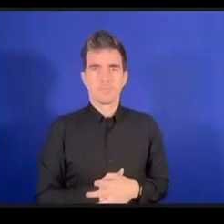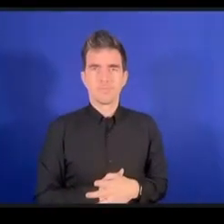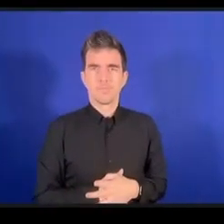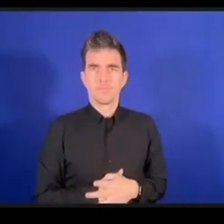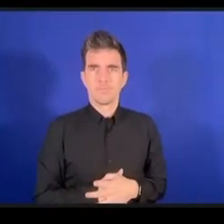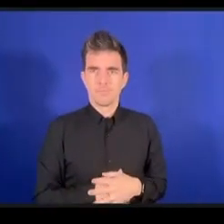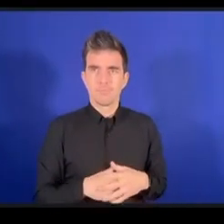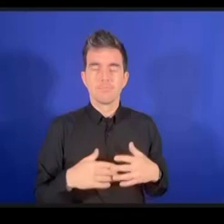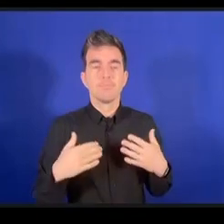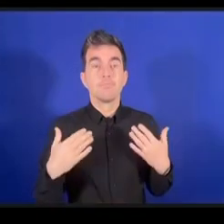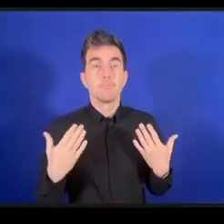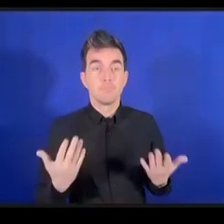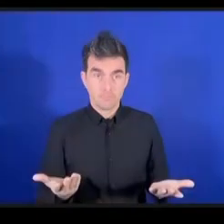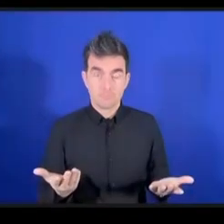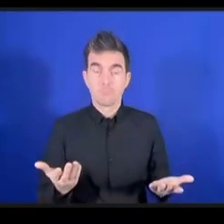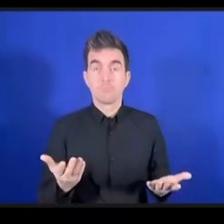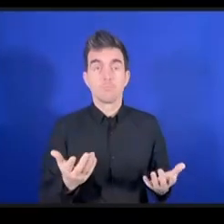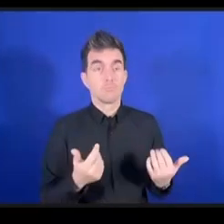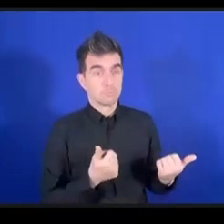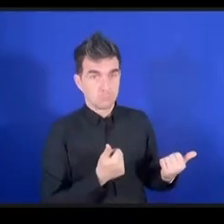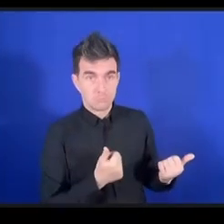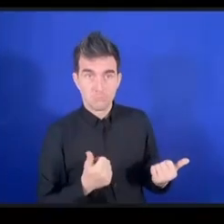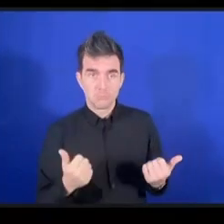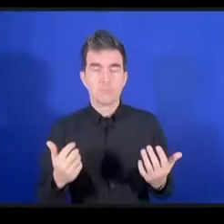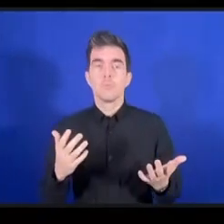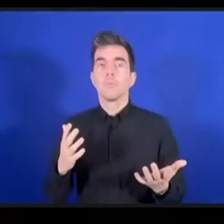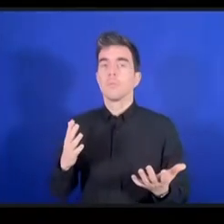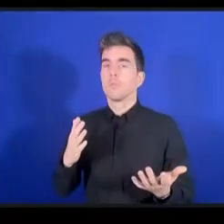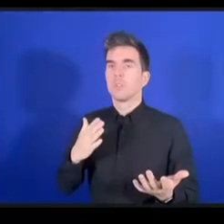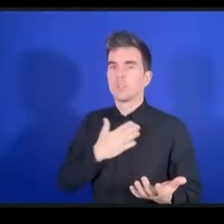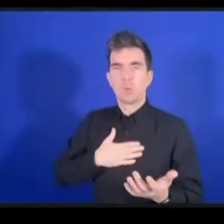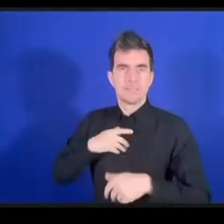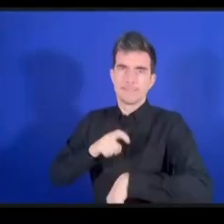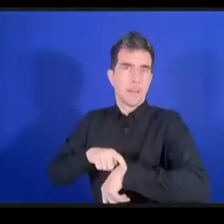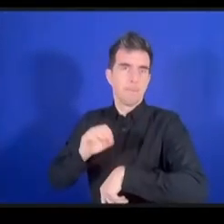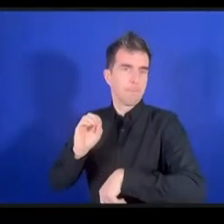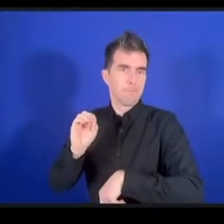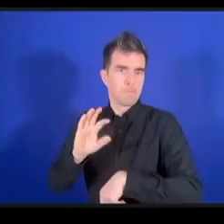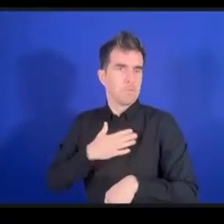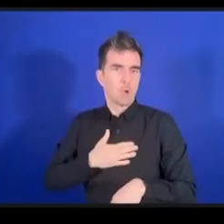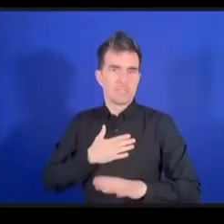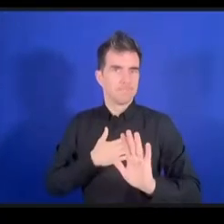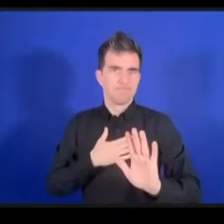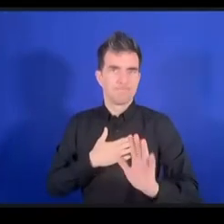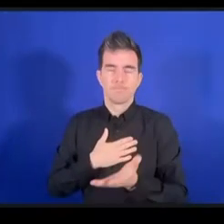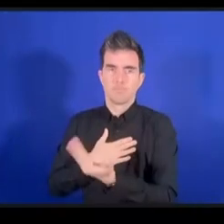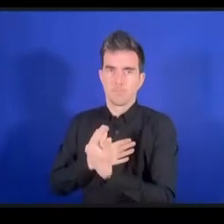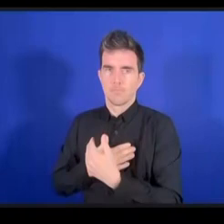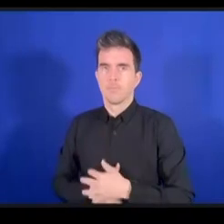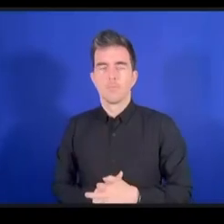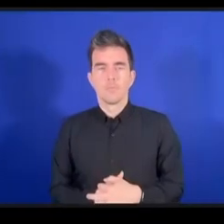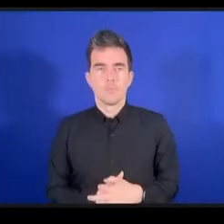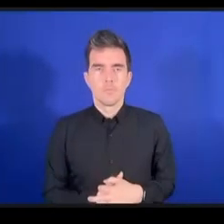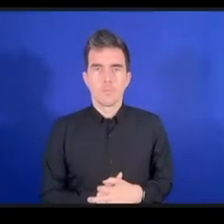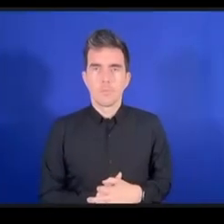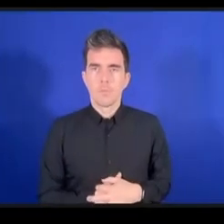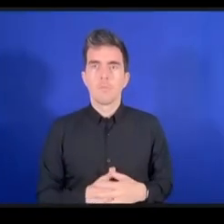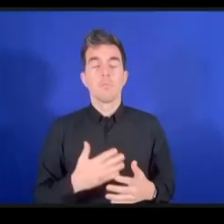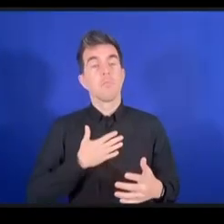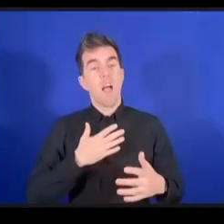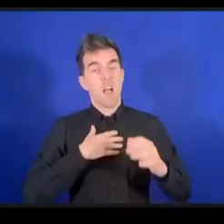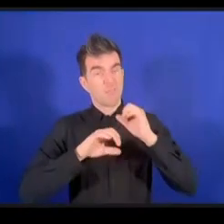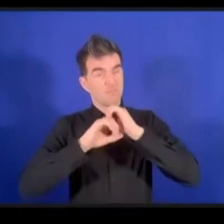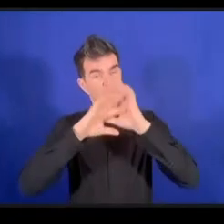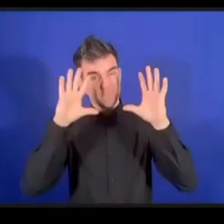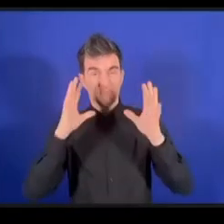المقاطعة أنا أعتذر فليس لدينا وقتا كافيا ما استفدت منه هو أن الإنترنت التي نصب